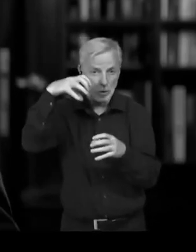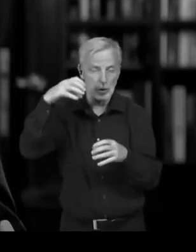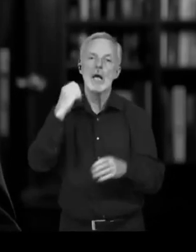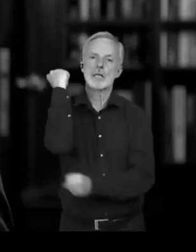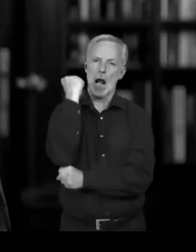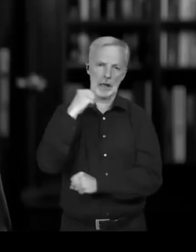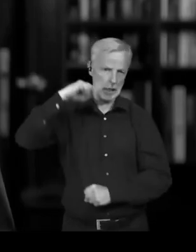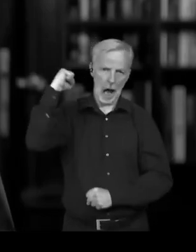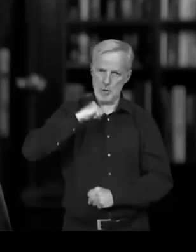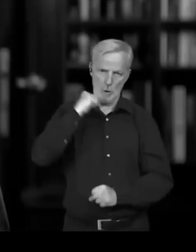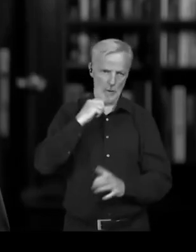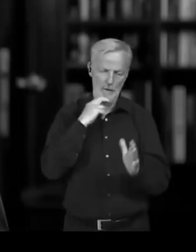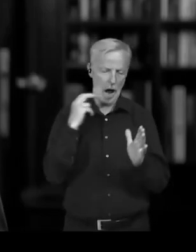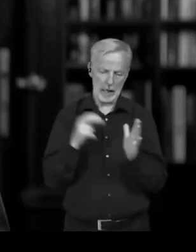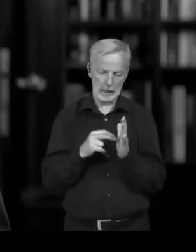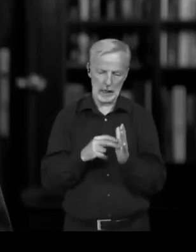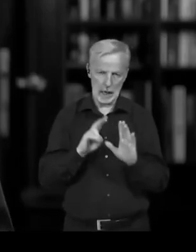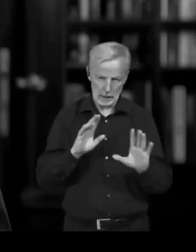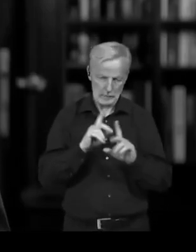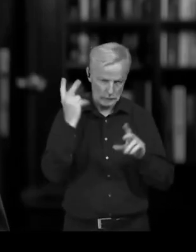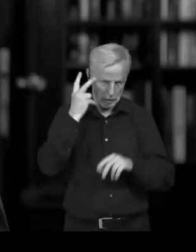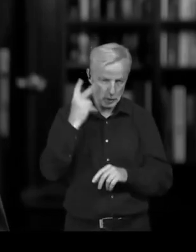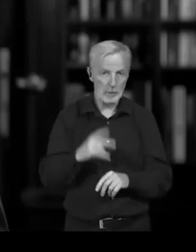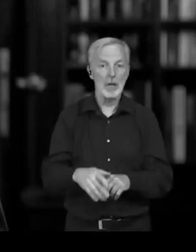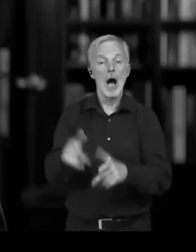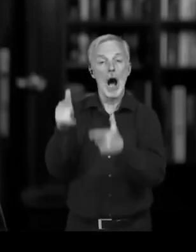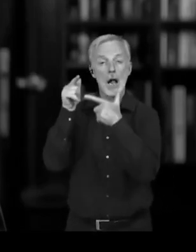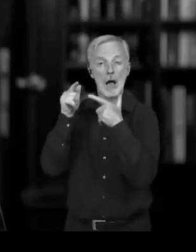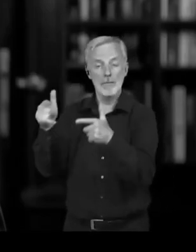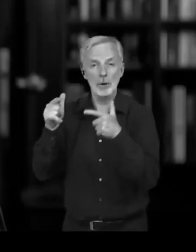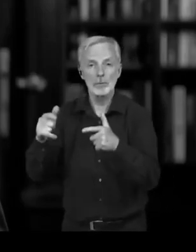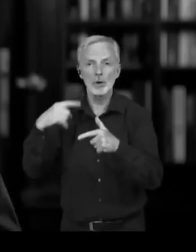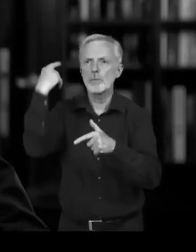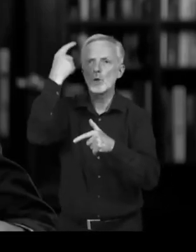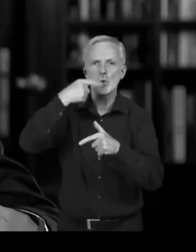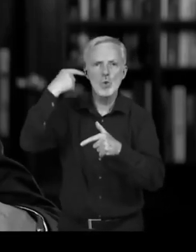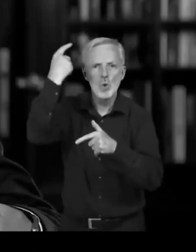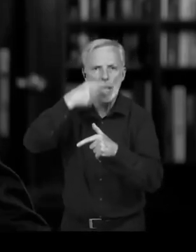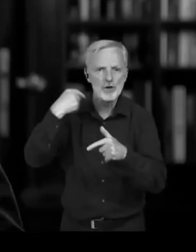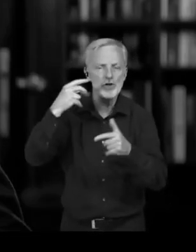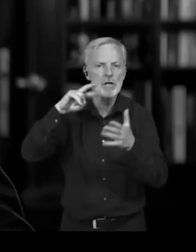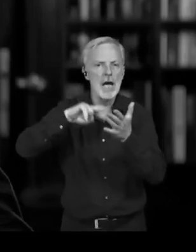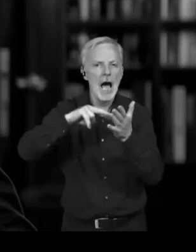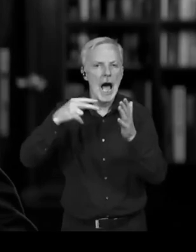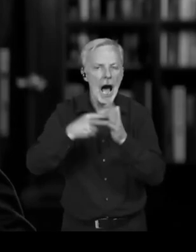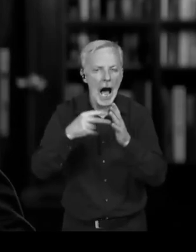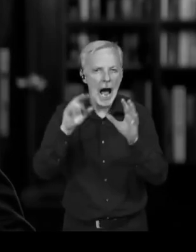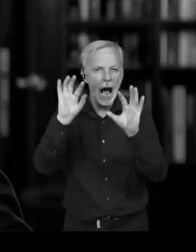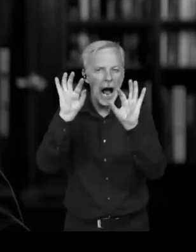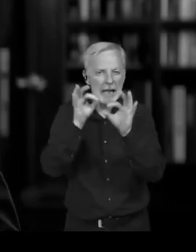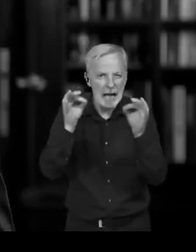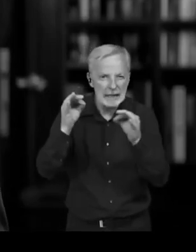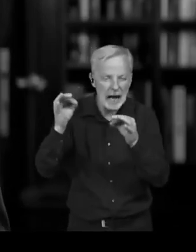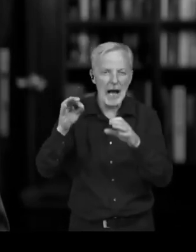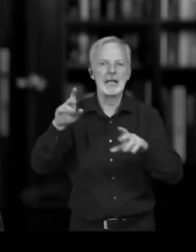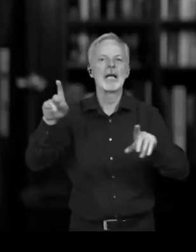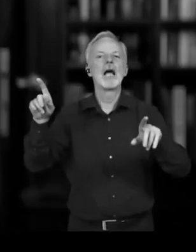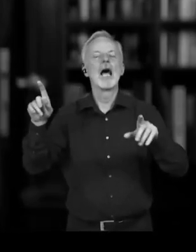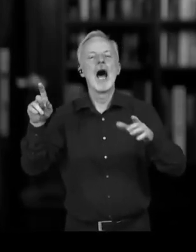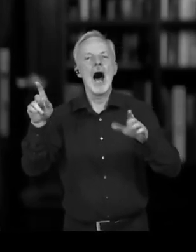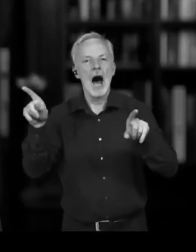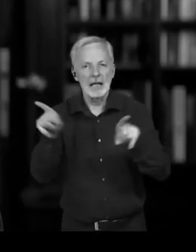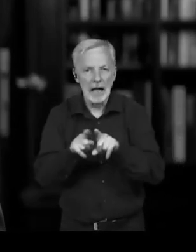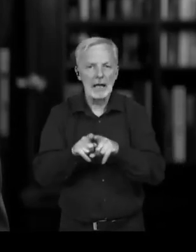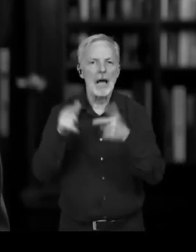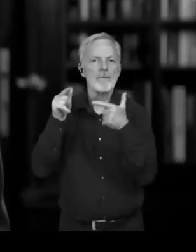náhodou, ale jsem za to, aby se ty vztahy udrželi, co se týče cen,